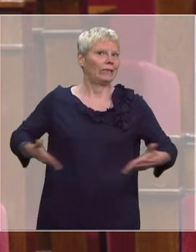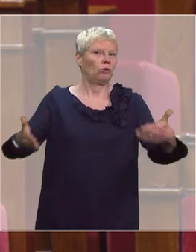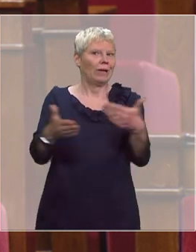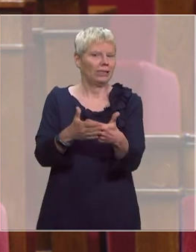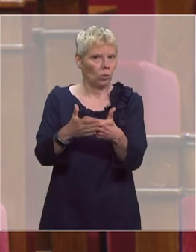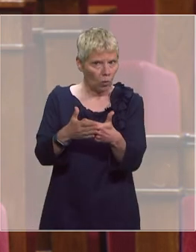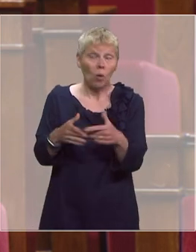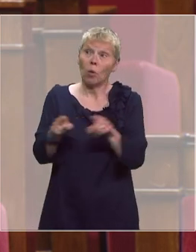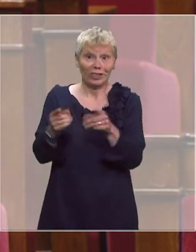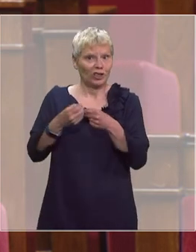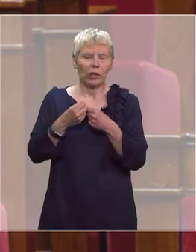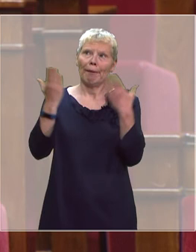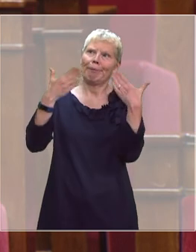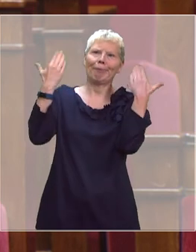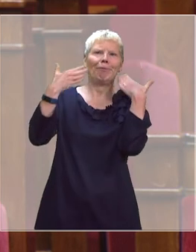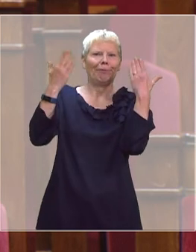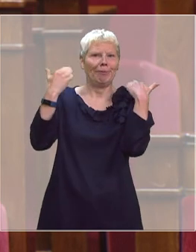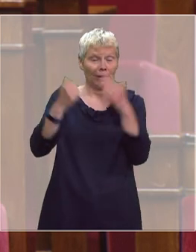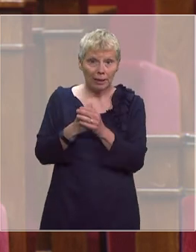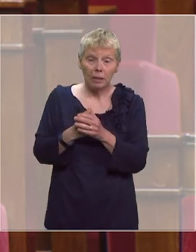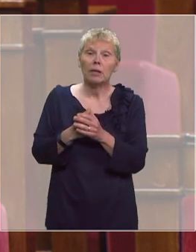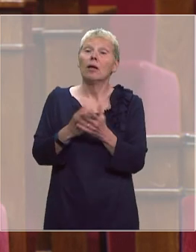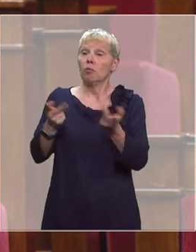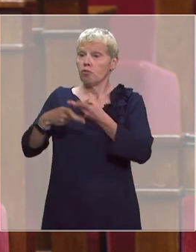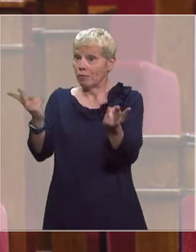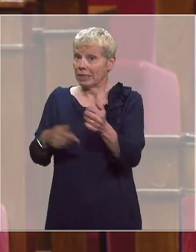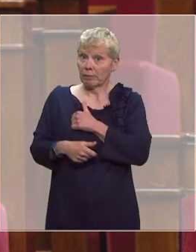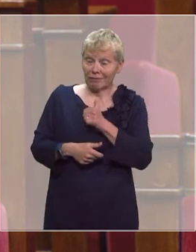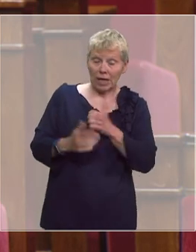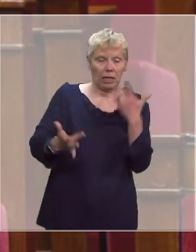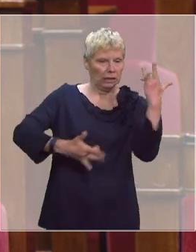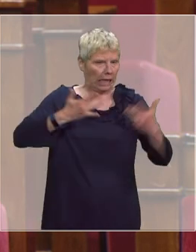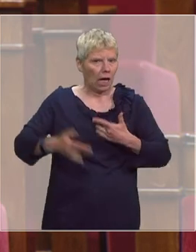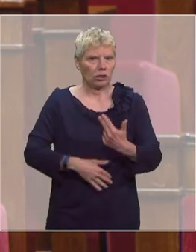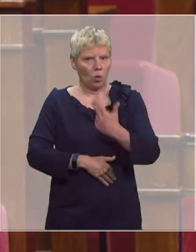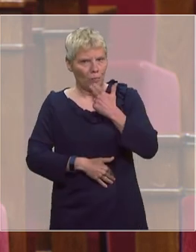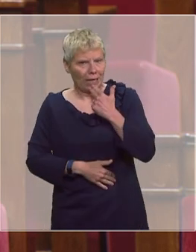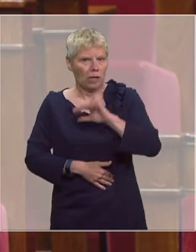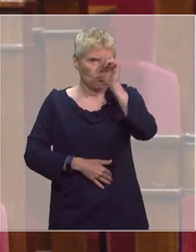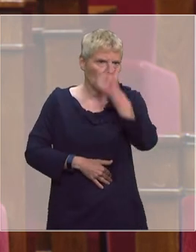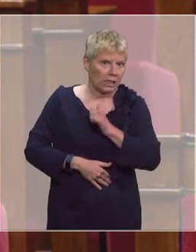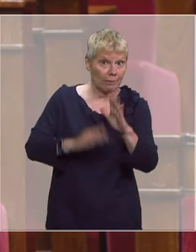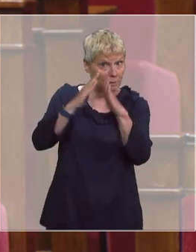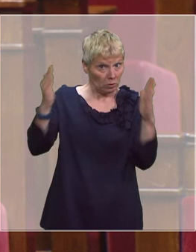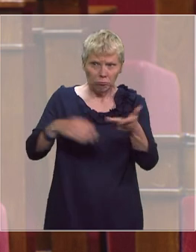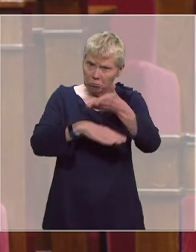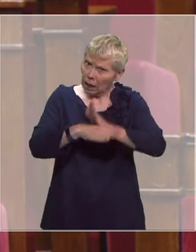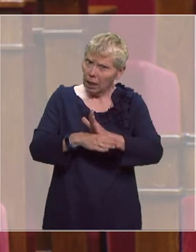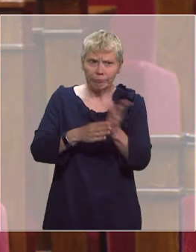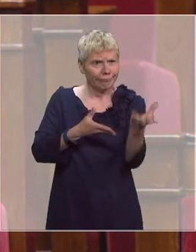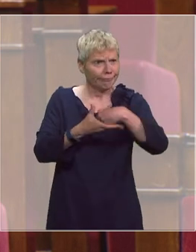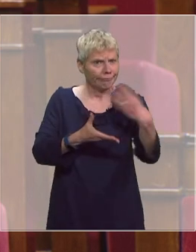permettent de nous en évader. Les opérateurs culturels, publics et privés, nos théâtres, opéras, musées, bibliothèques ont répondu à cet appel.